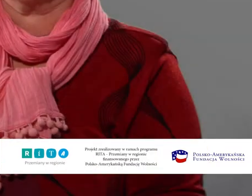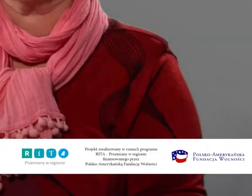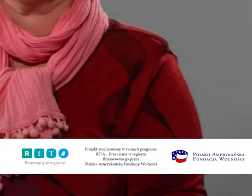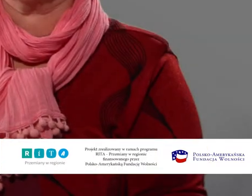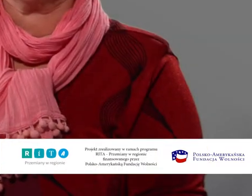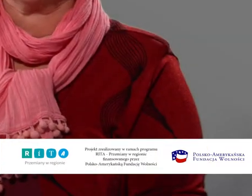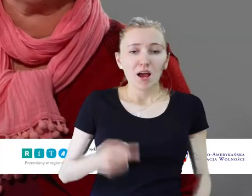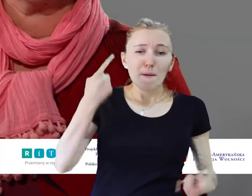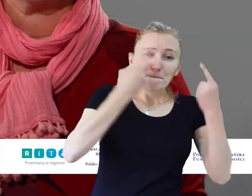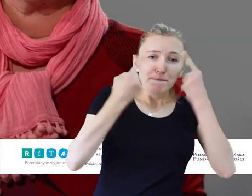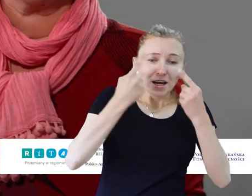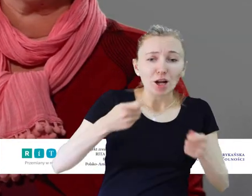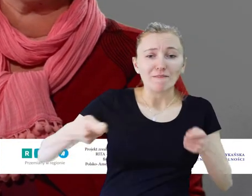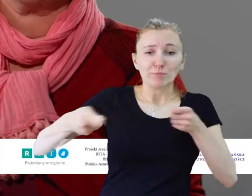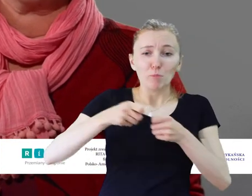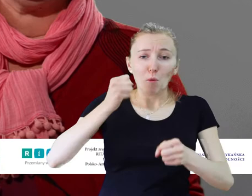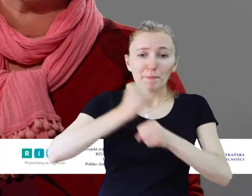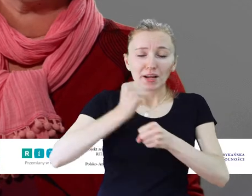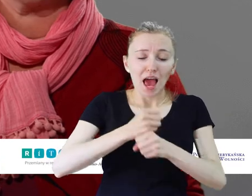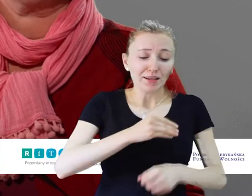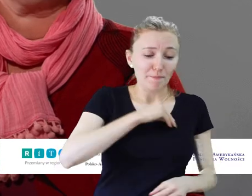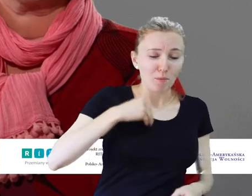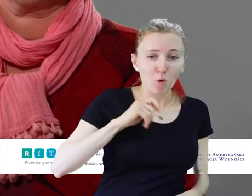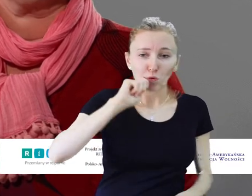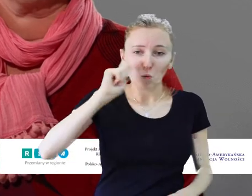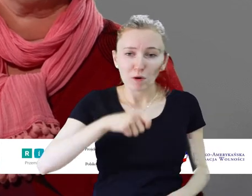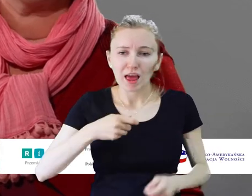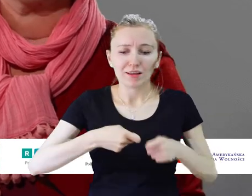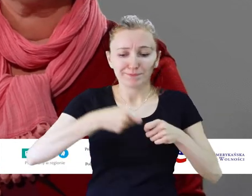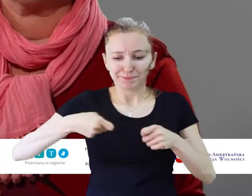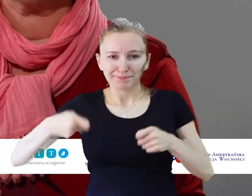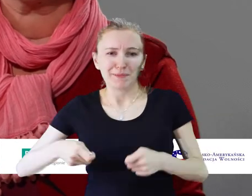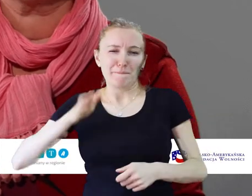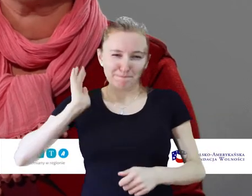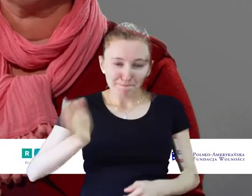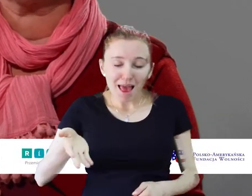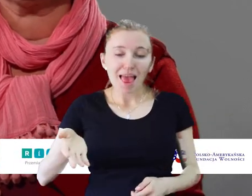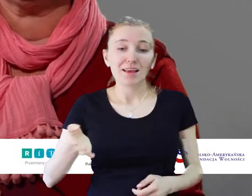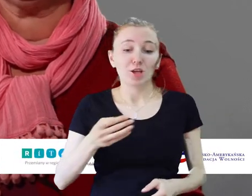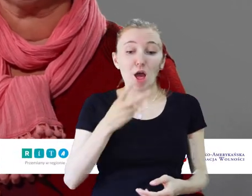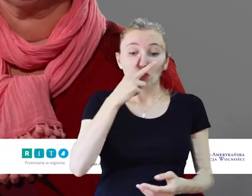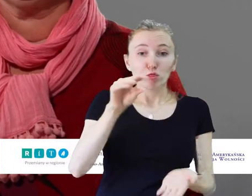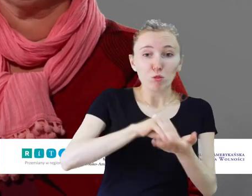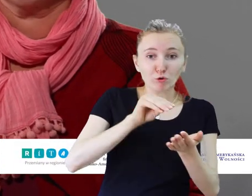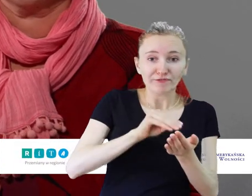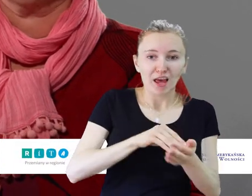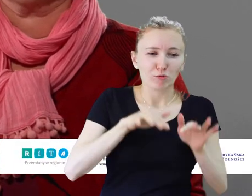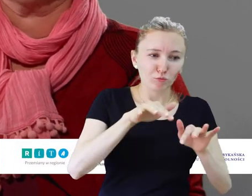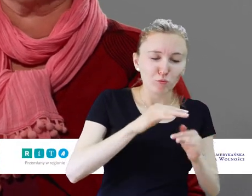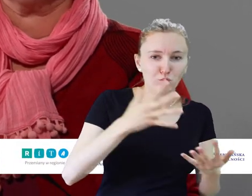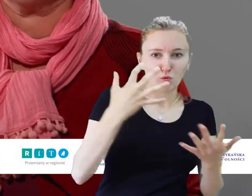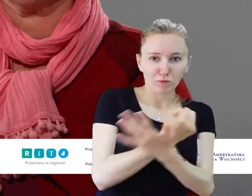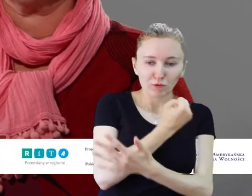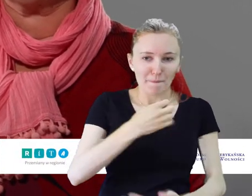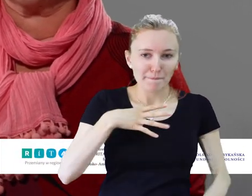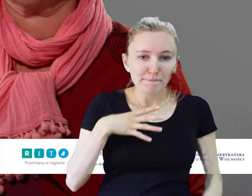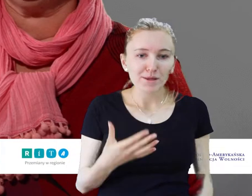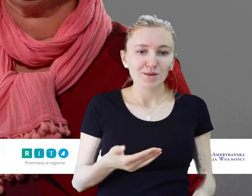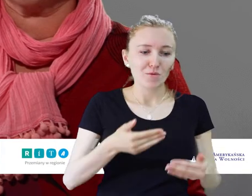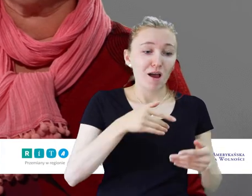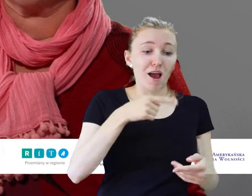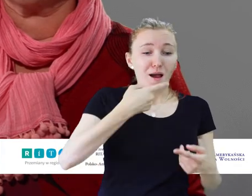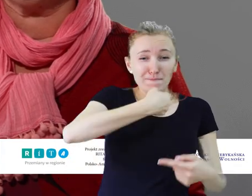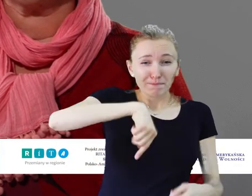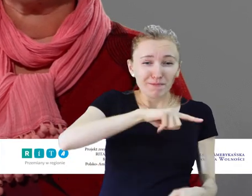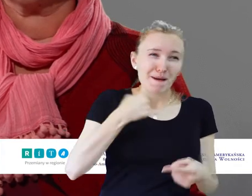Myślę, że nasza współpracę polsko-ukraińską prowadzi się. Myślę, że